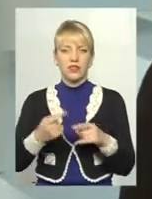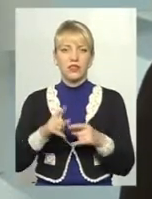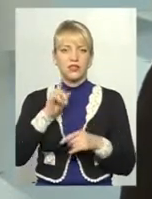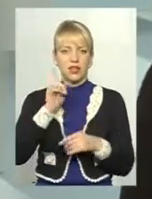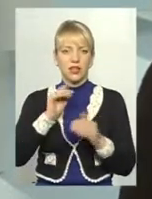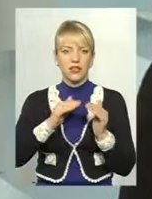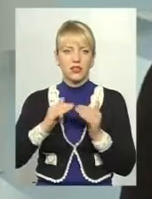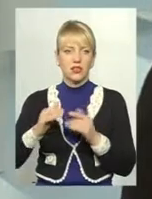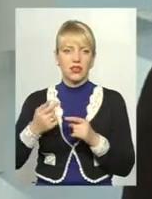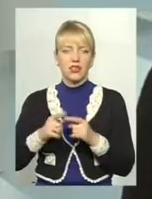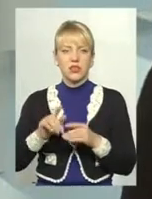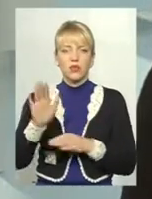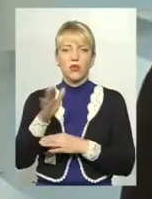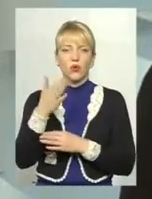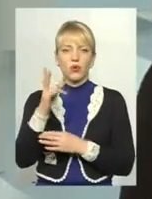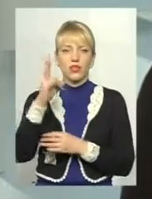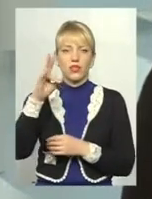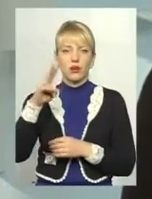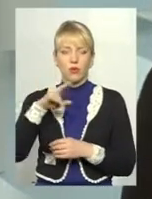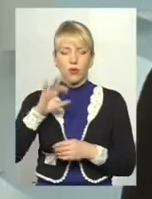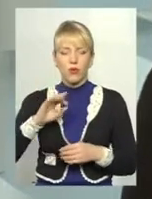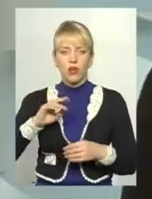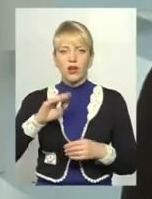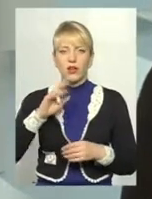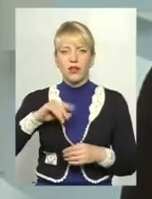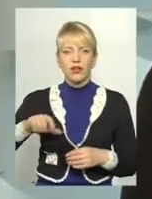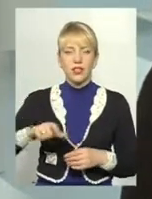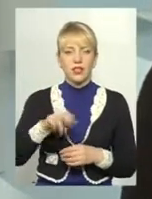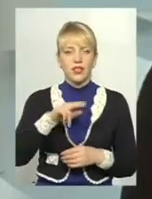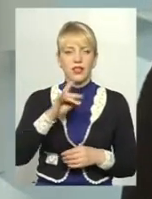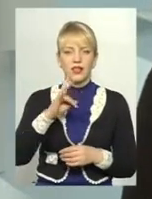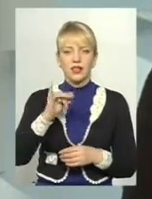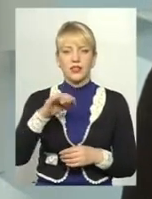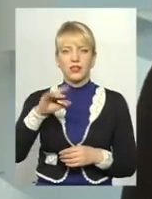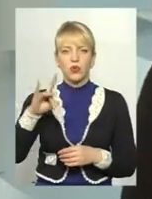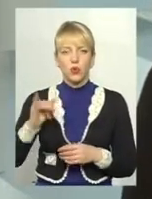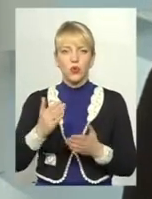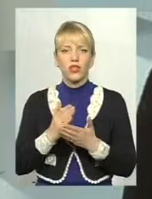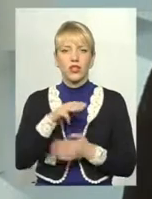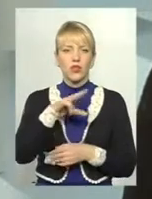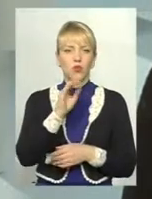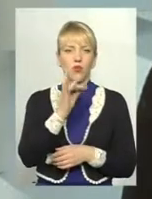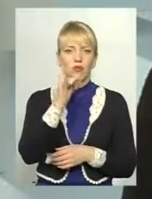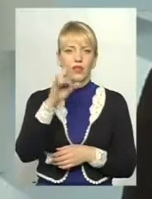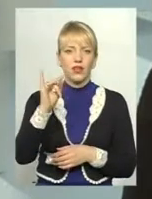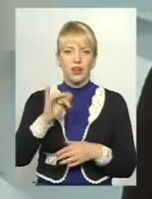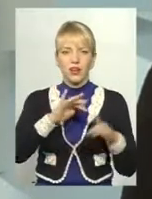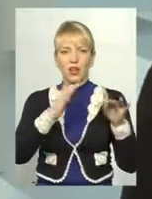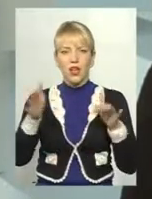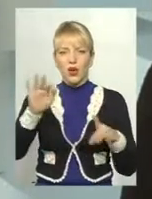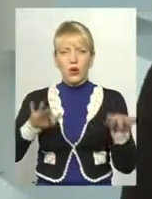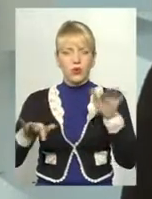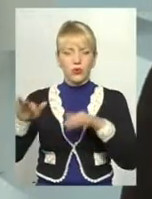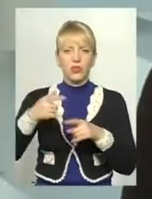ті прогулянки по Дністру, мальовничі краєвиди, товтрові гряди, які не залишають байдужими будь-кого.